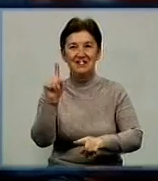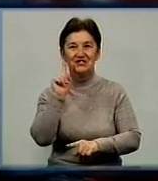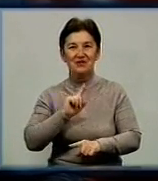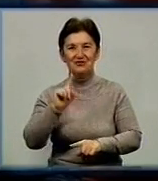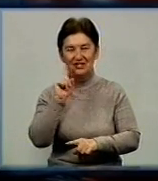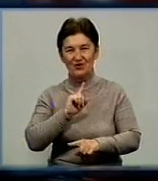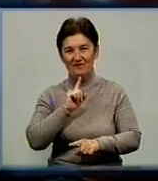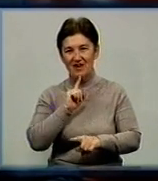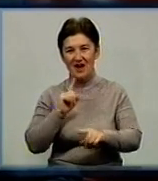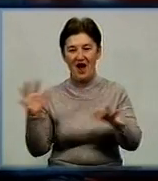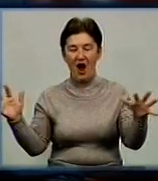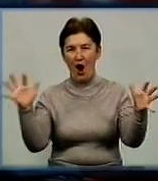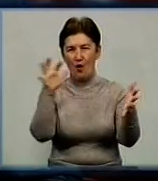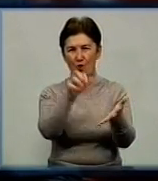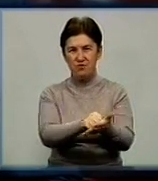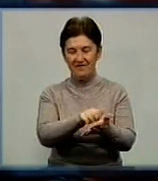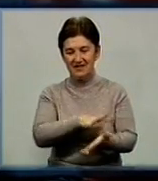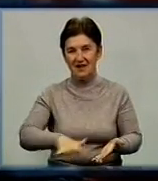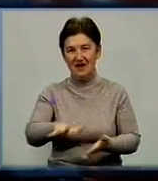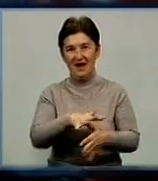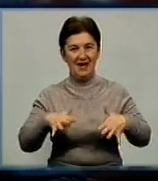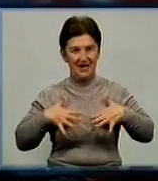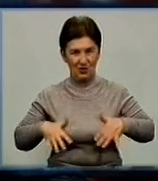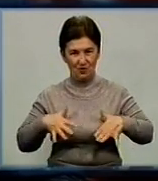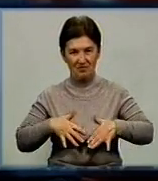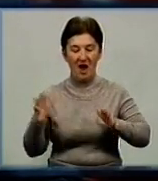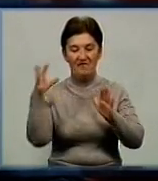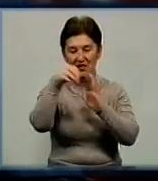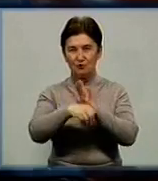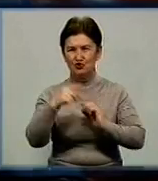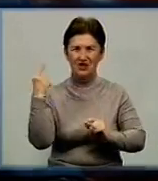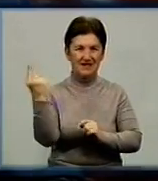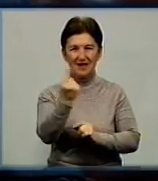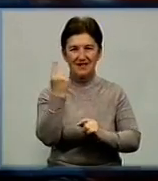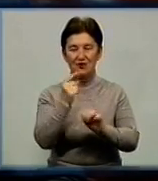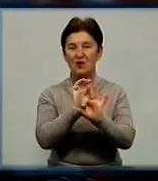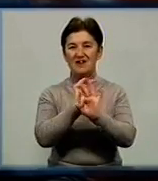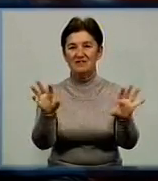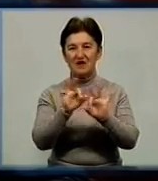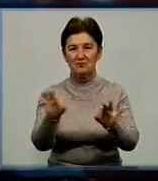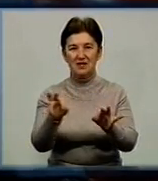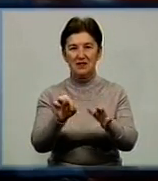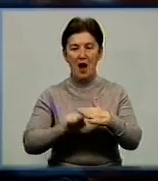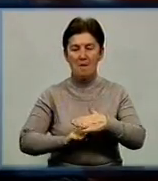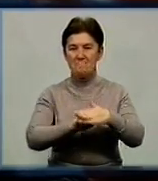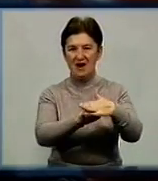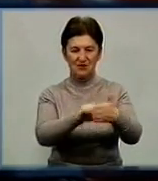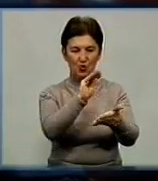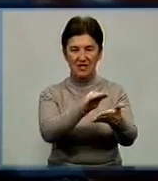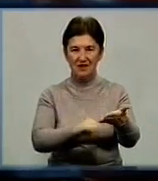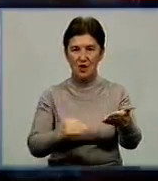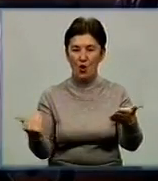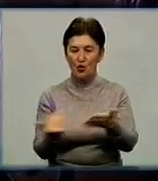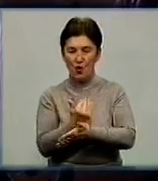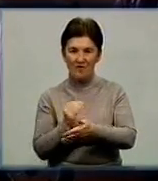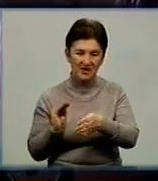окупованої території Криму і районів проведення АТО, включать в єдину інформаційну базу даних. Оновлюватимуть її щодня